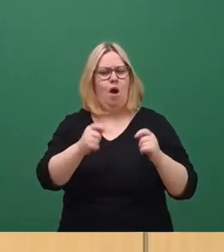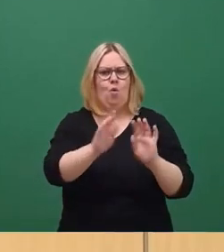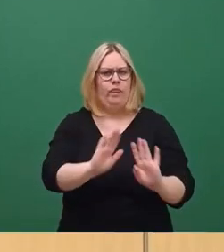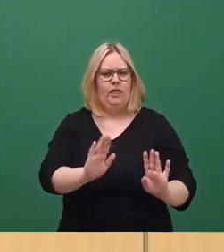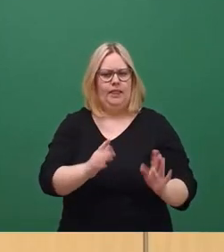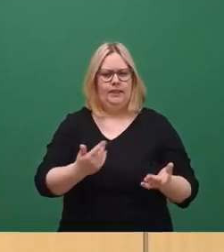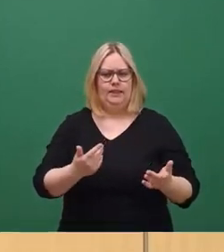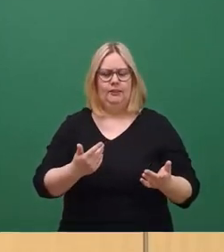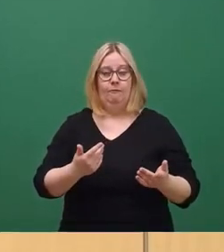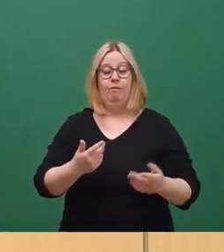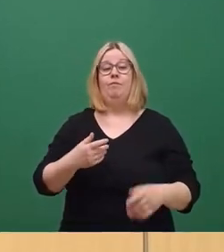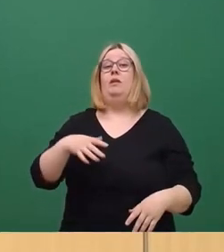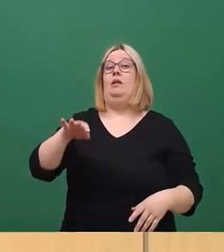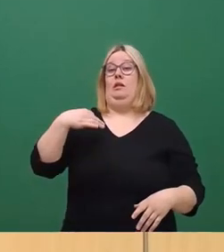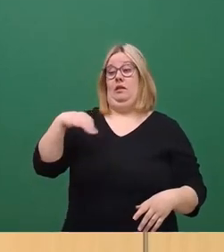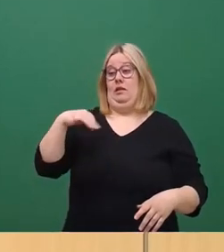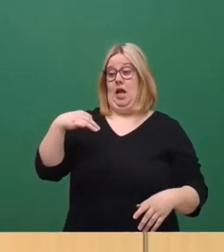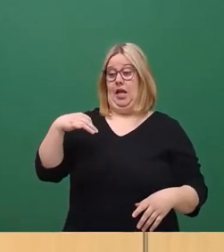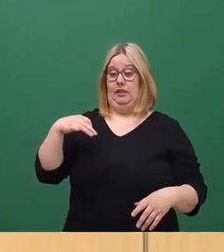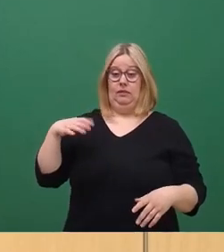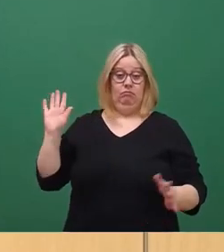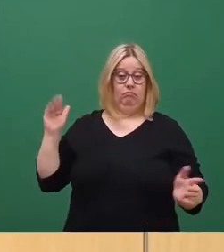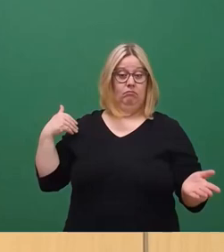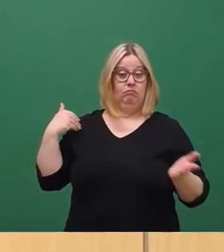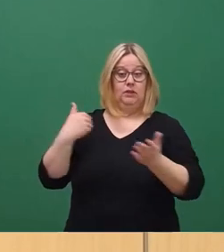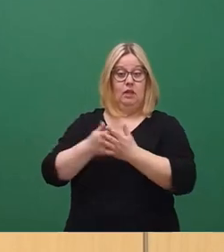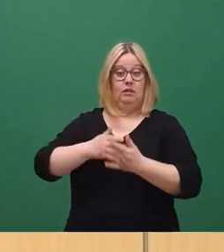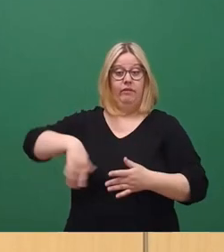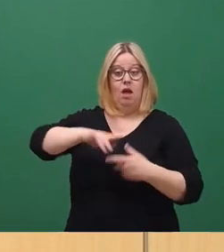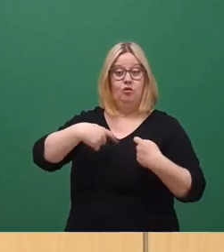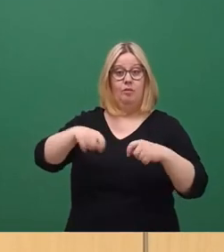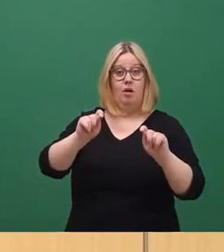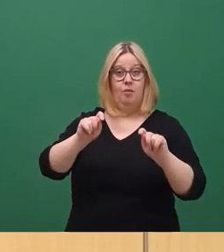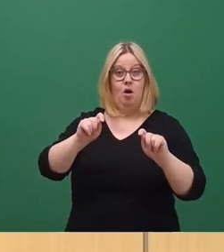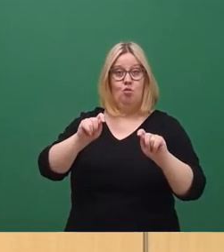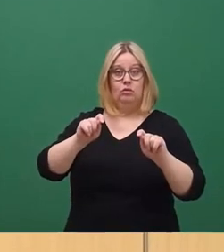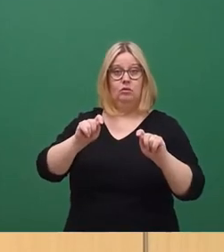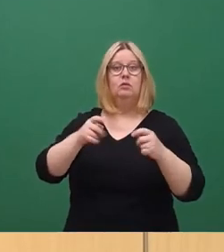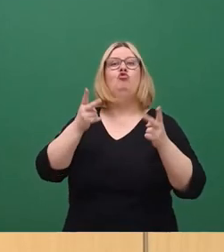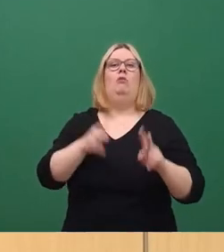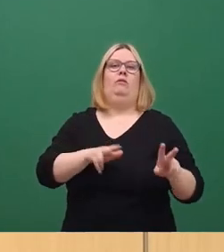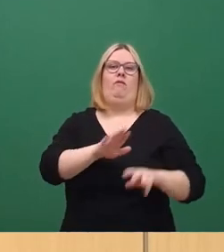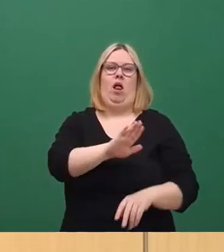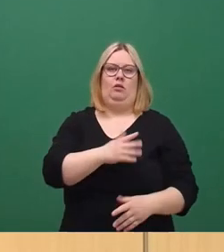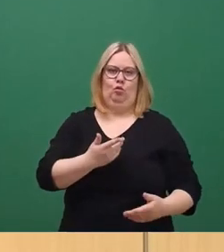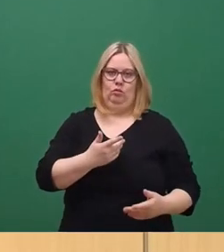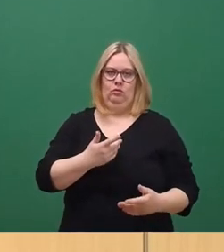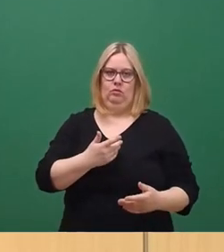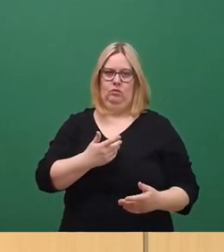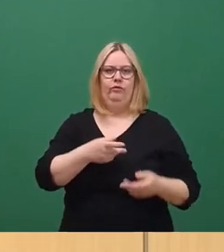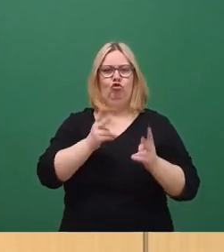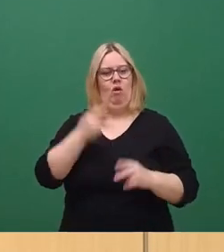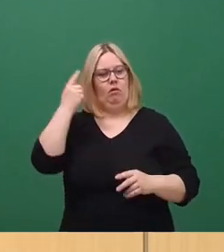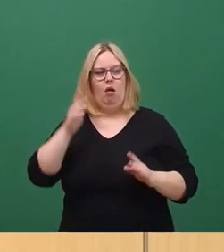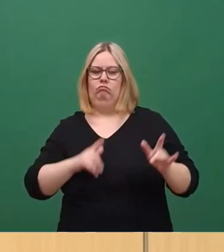Die einzigen, die bisher überhaupt diese Flächen bebauen wollten, war die Stadtverwaltung, meine Damen und Herren. Der Stadtrat selber